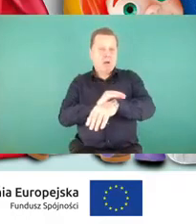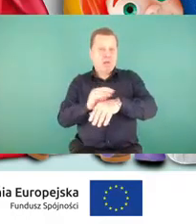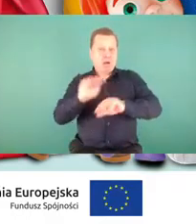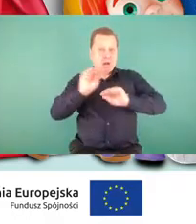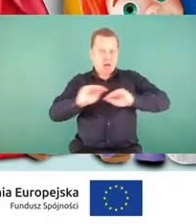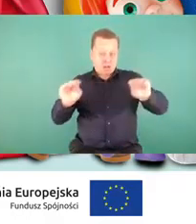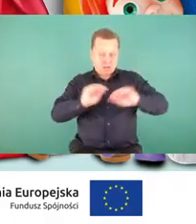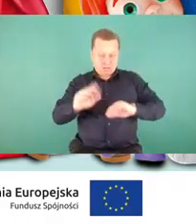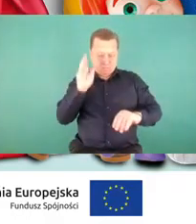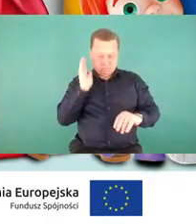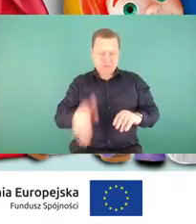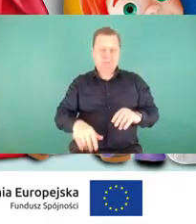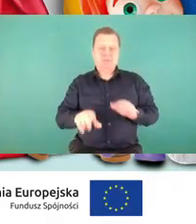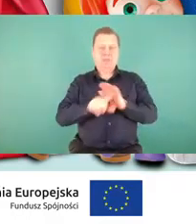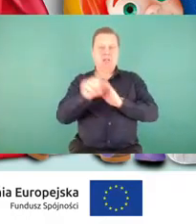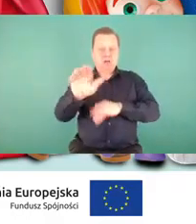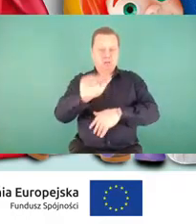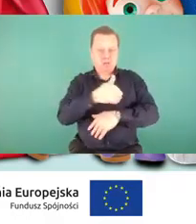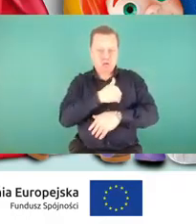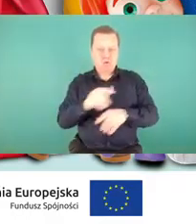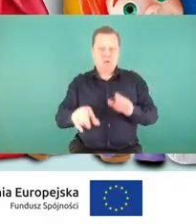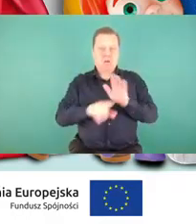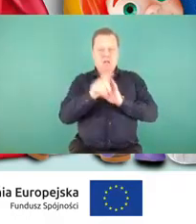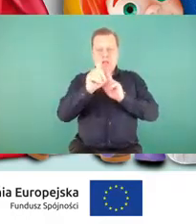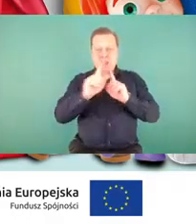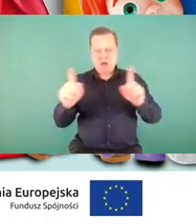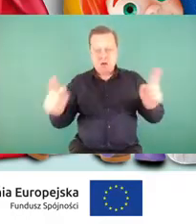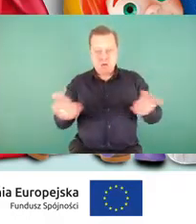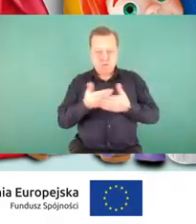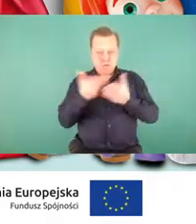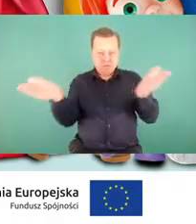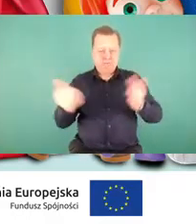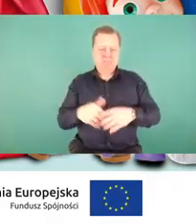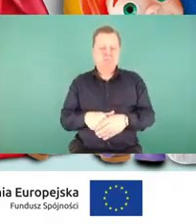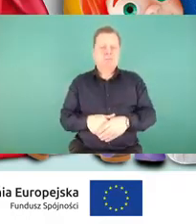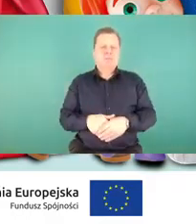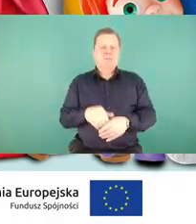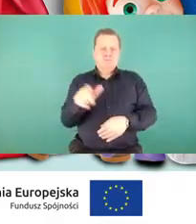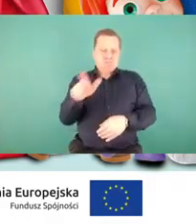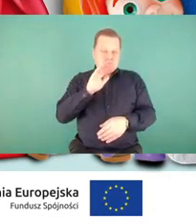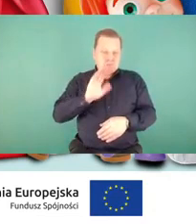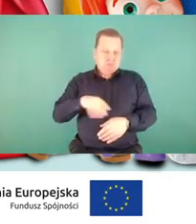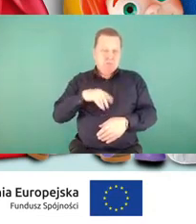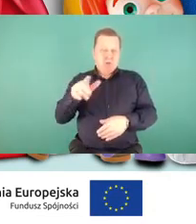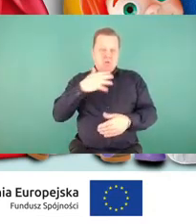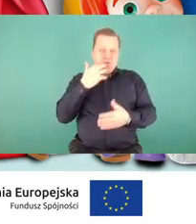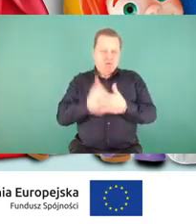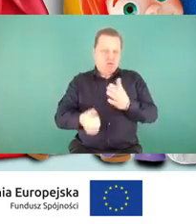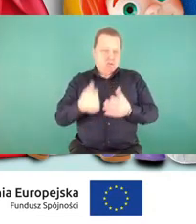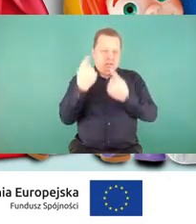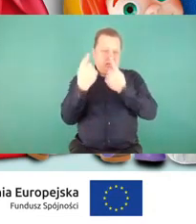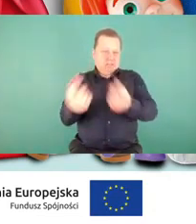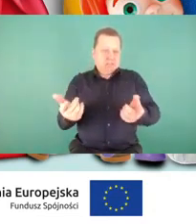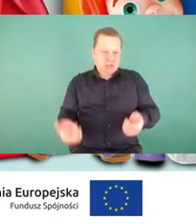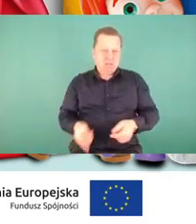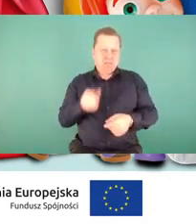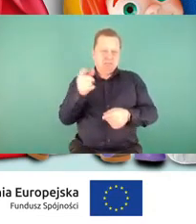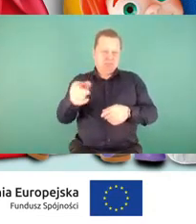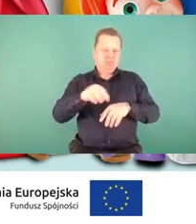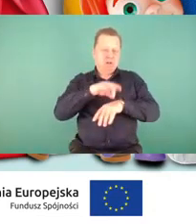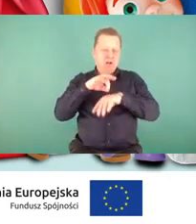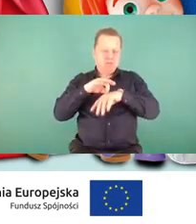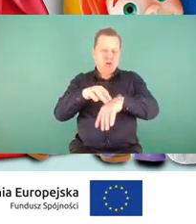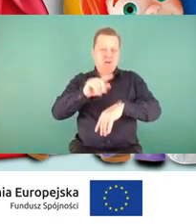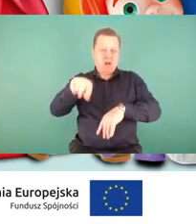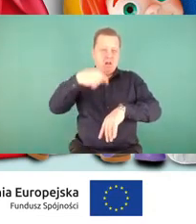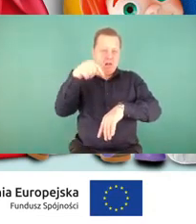przekazywane szkołom i Państwu, nauczycielom. Będziecie mogli Państwo z nich korzystać we własnym zakresie i prowadzić lekcje w ramach